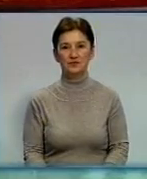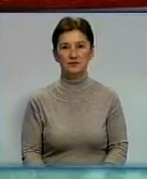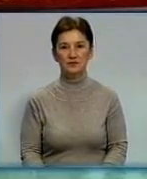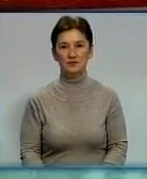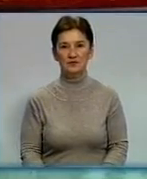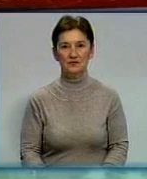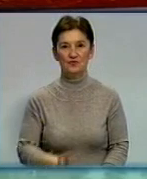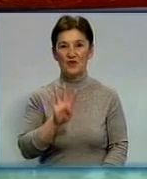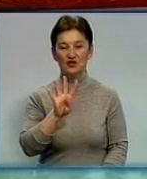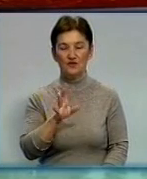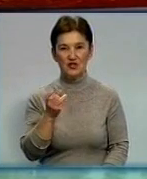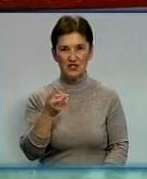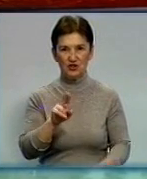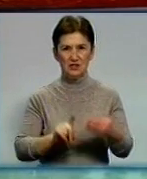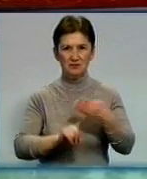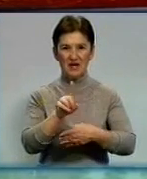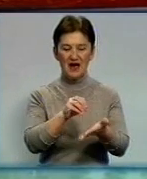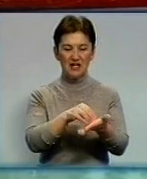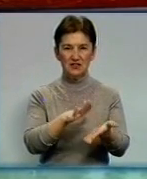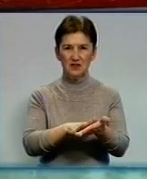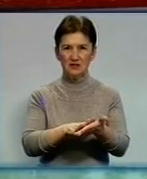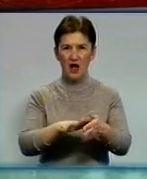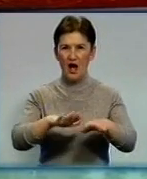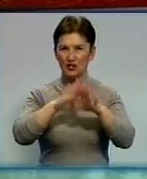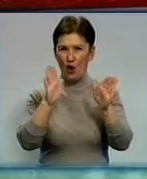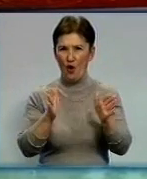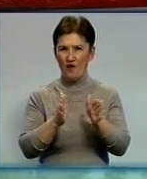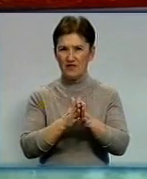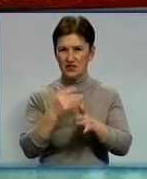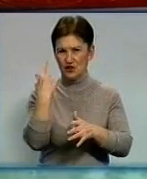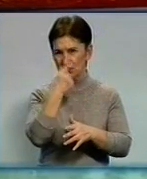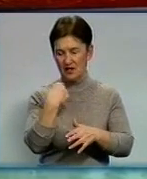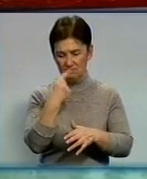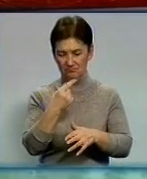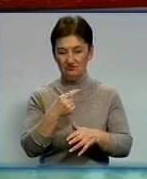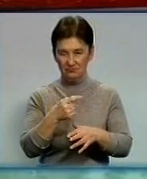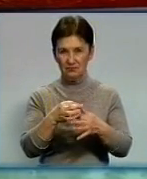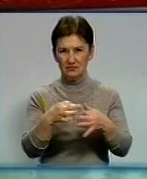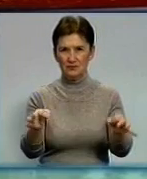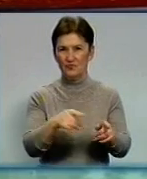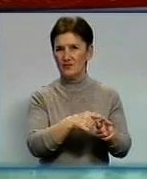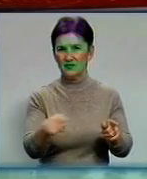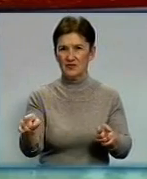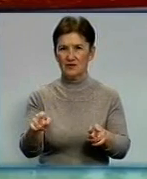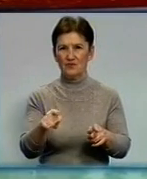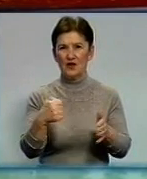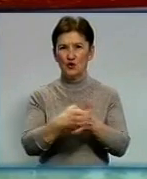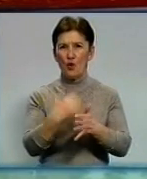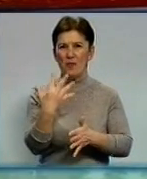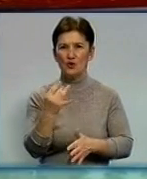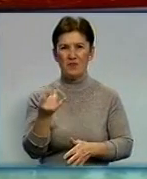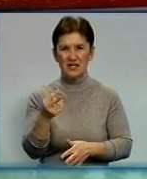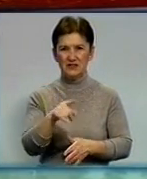4 січня розпочалась реєстрація на зовнішнє незалежне оцінювання 2013 року. Триватиме вона до 5 березня.